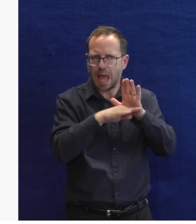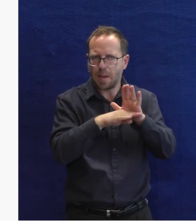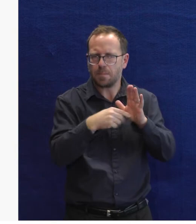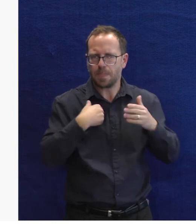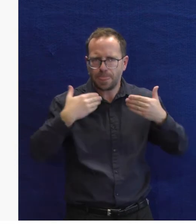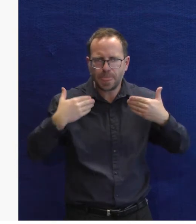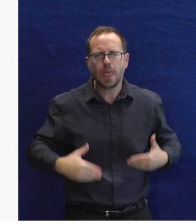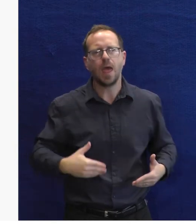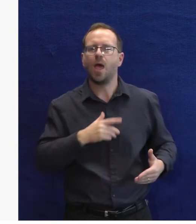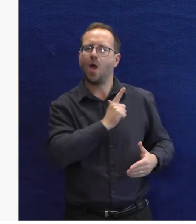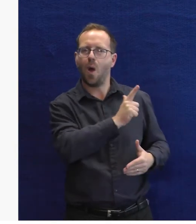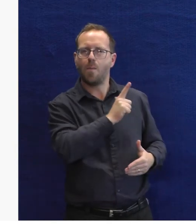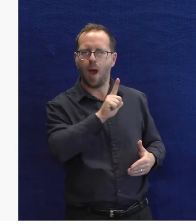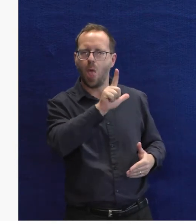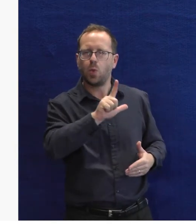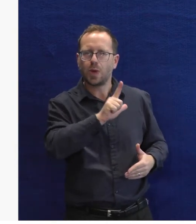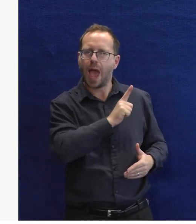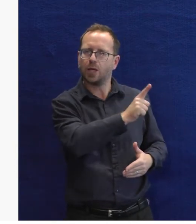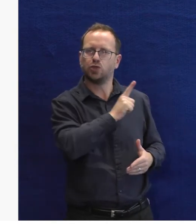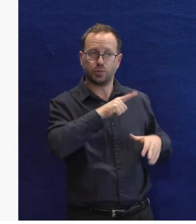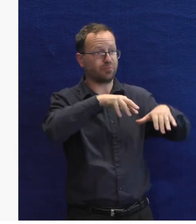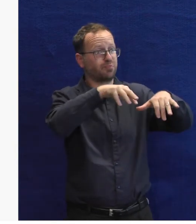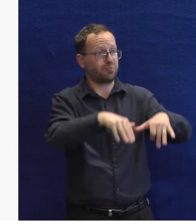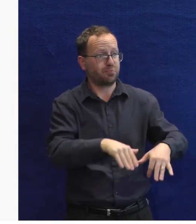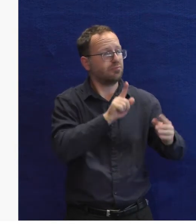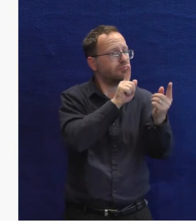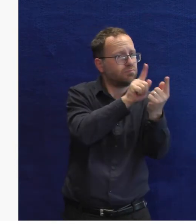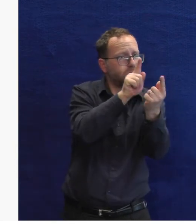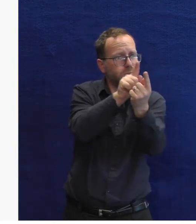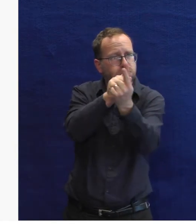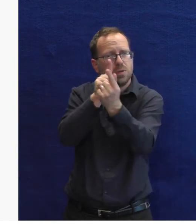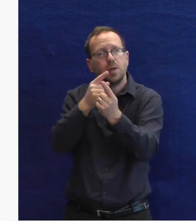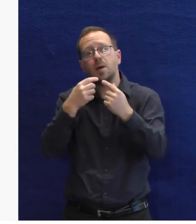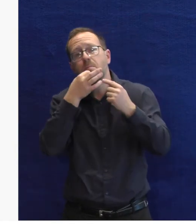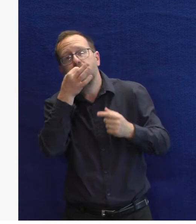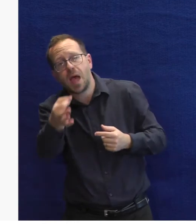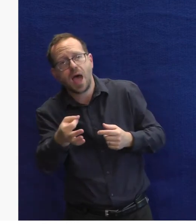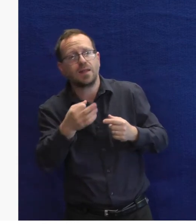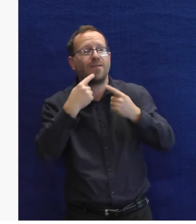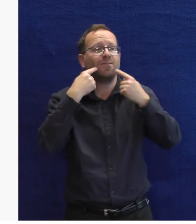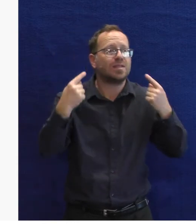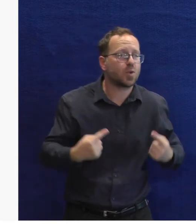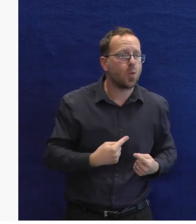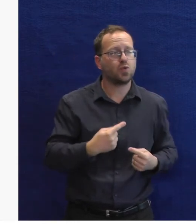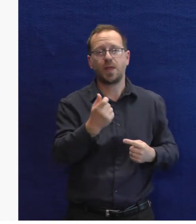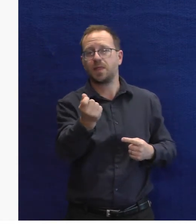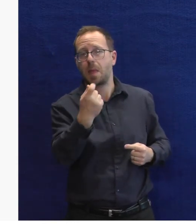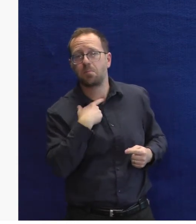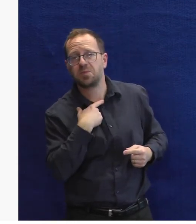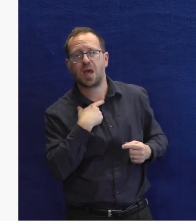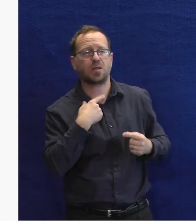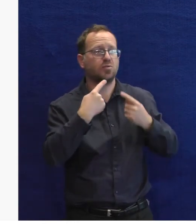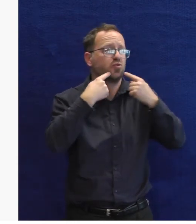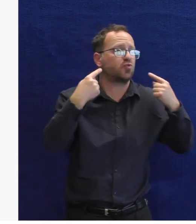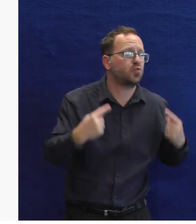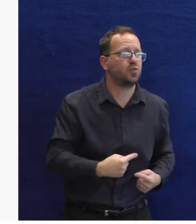aplikace, nicméně jsme tady oba dva právě za tím účel, aby jsme nazbírali vaše názory. Budu moc rád, když si aplikaci